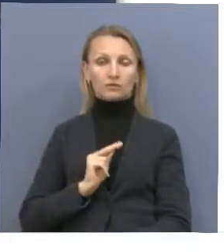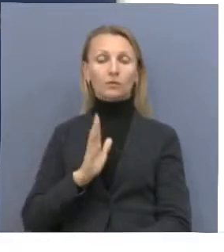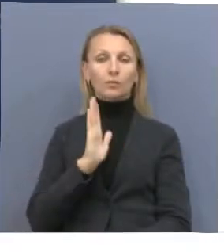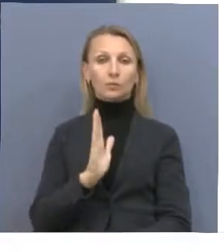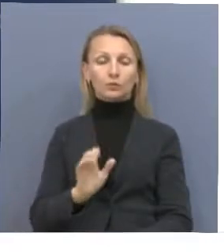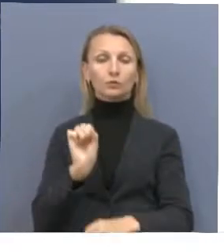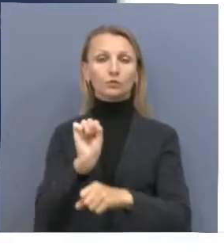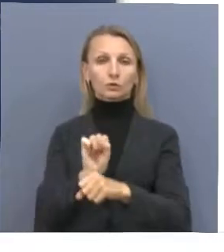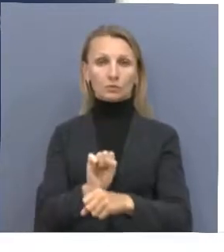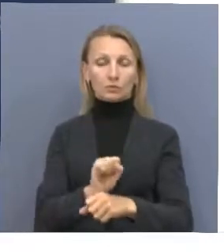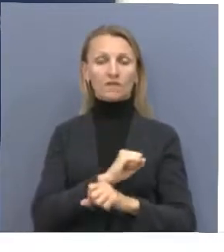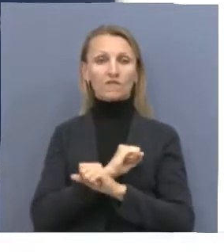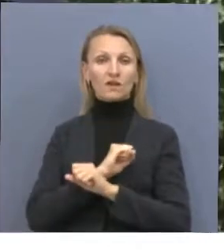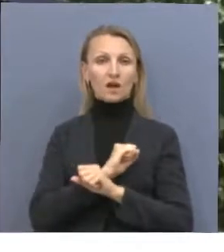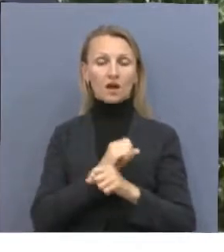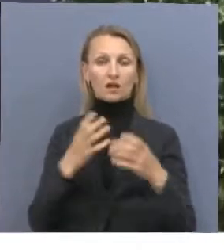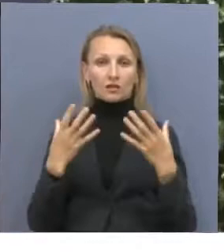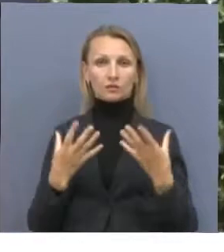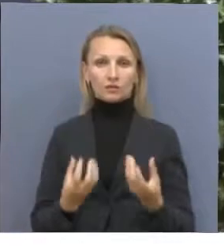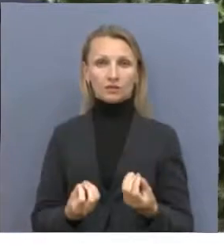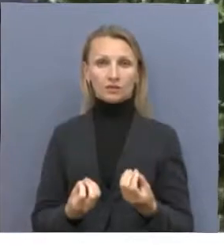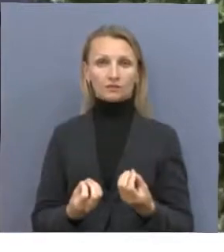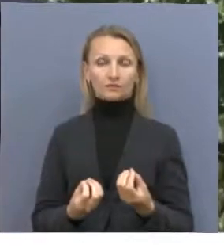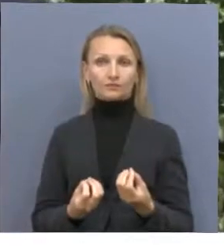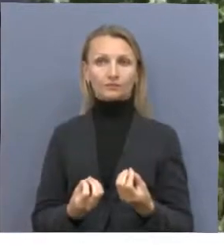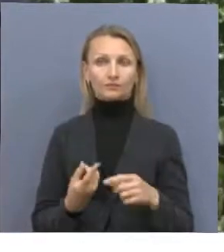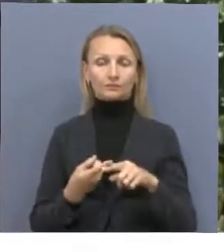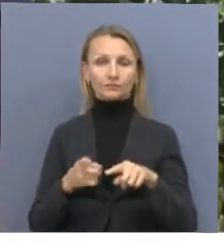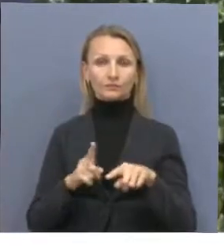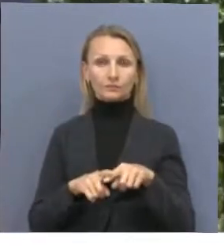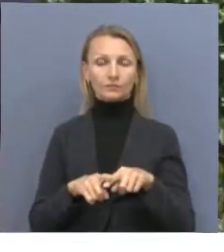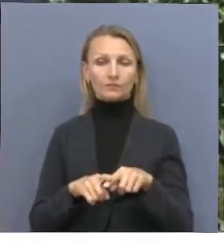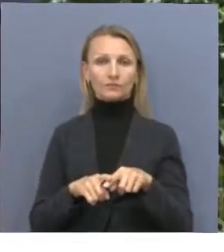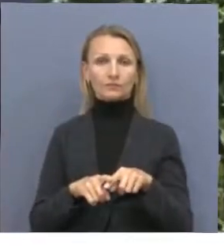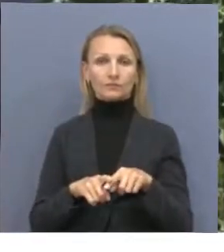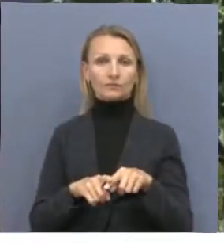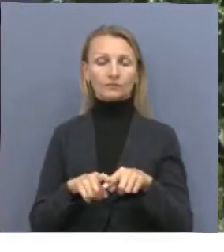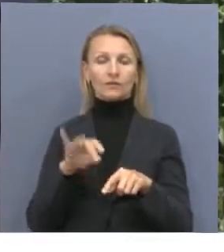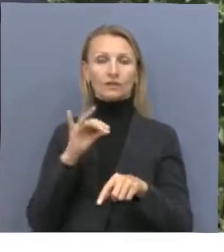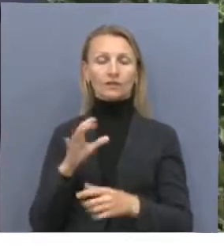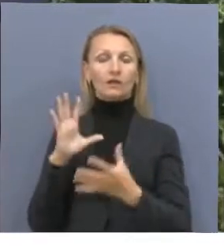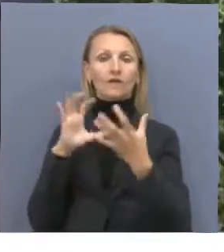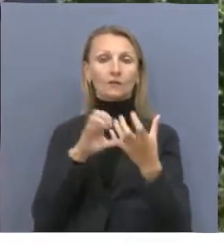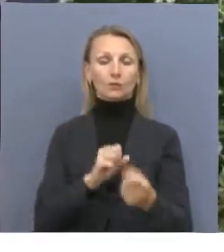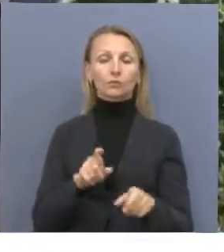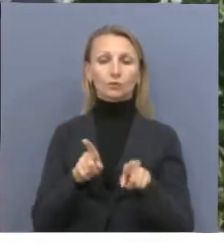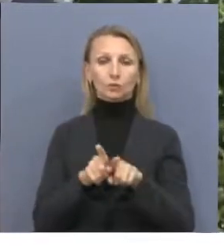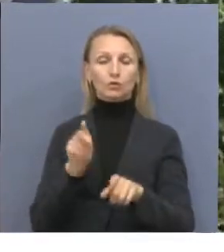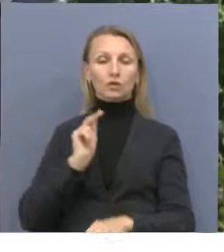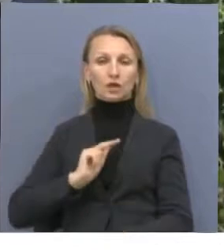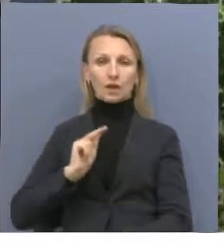приостанавливают эксплуатацию. В выходные дни будет приостановлена эксплуатация общественного транспорта,